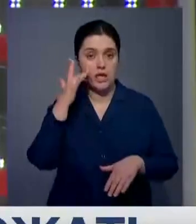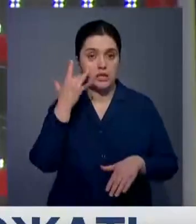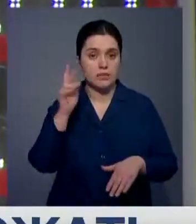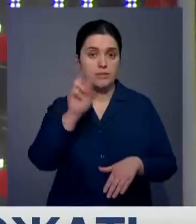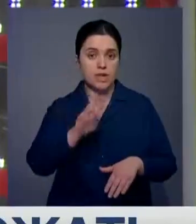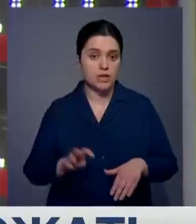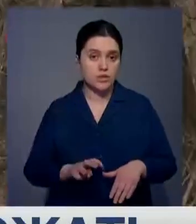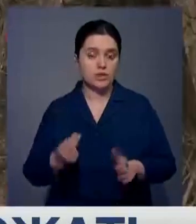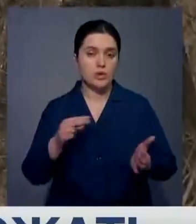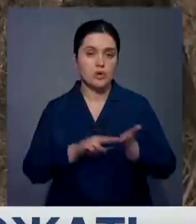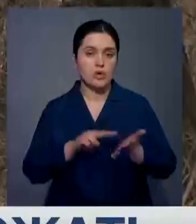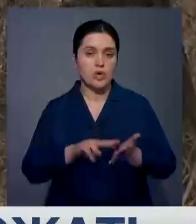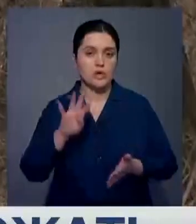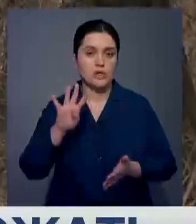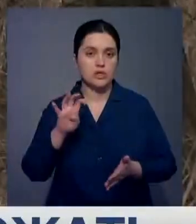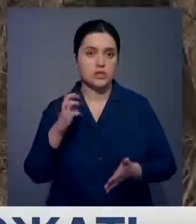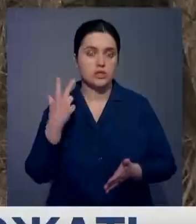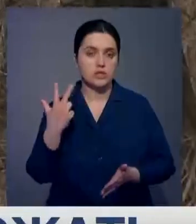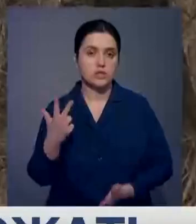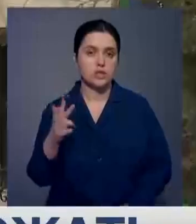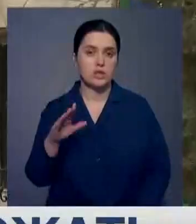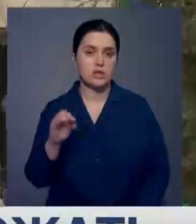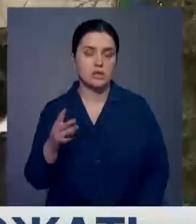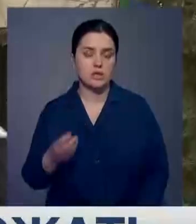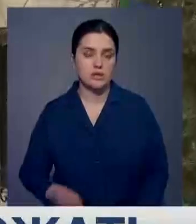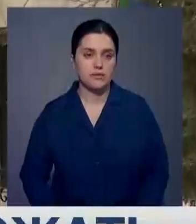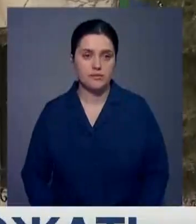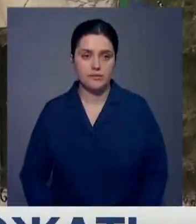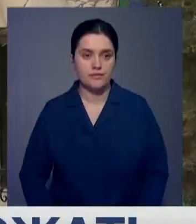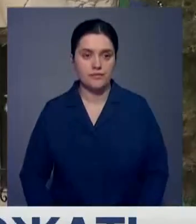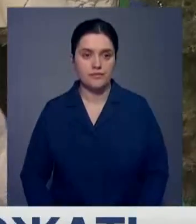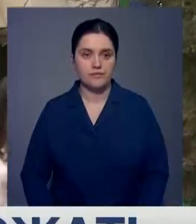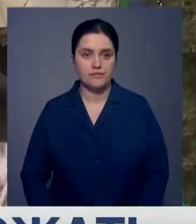то за 1 американский доллар просят 403 тенге.